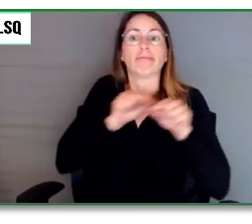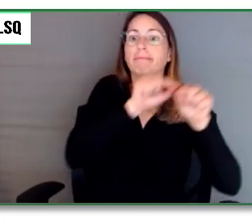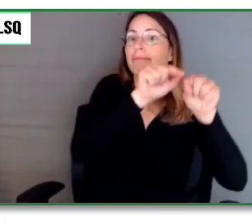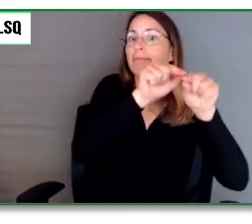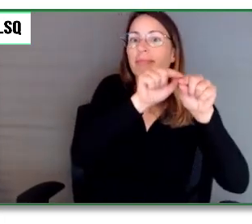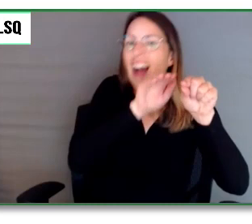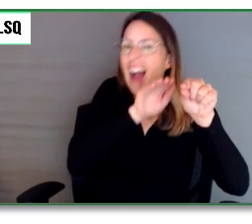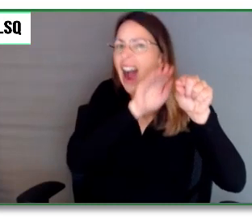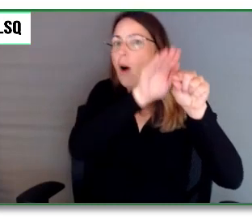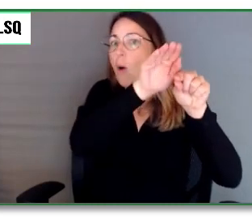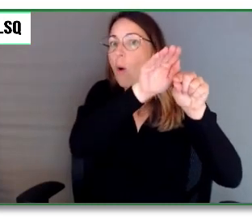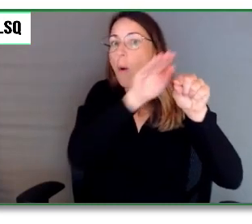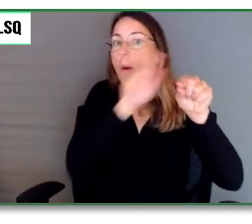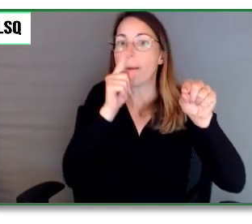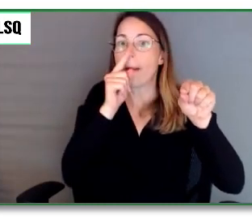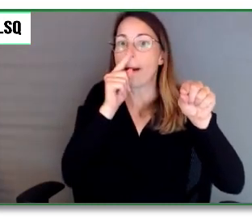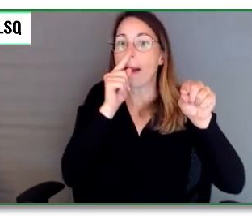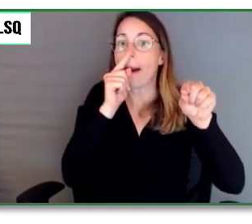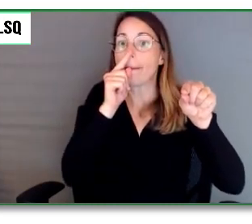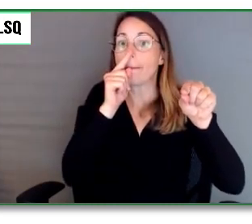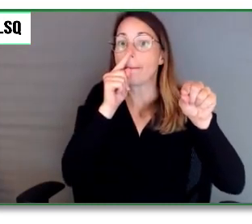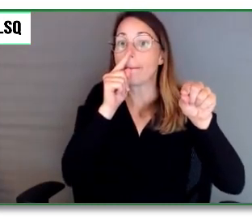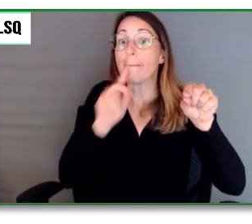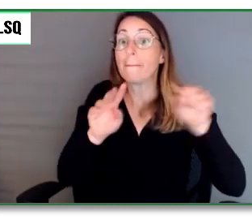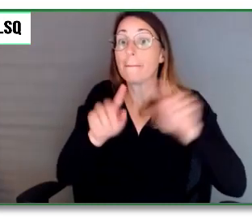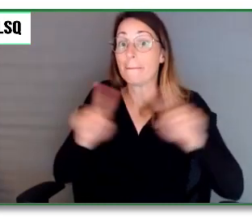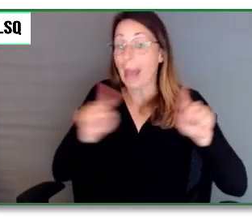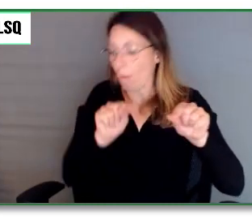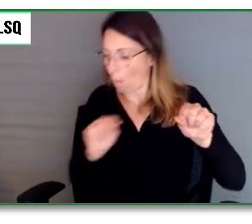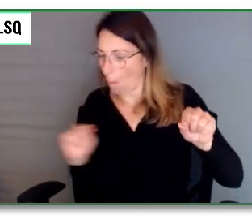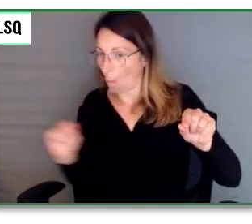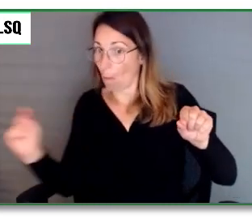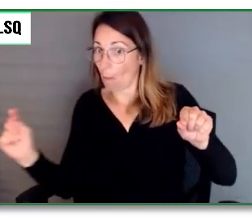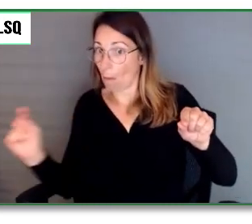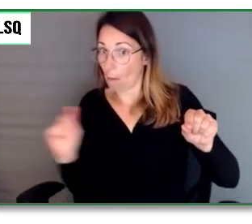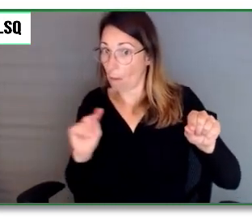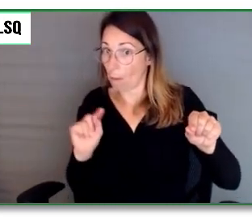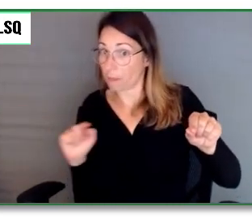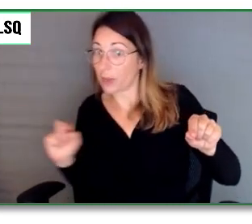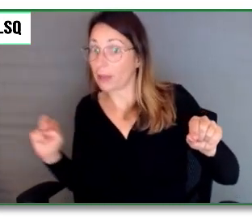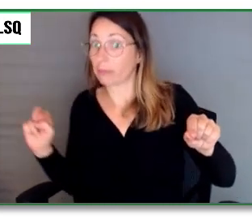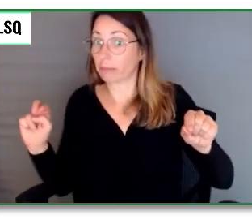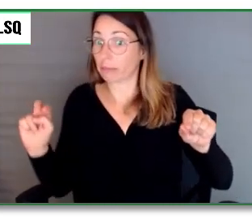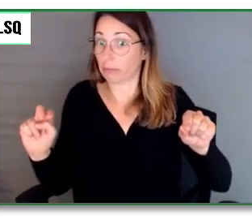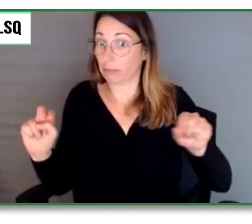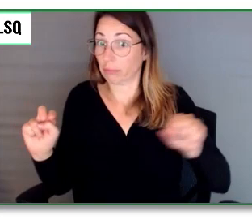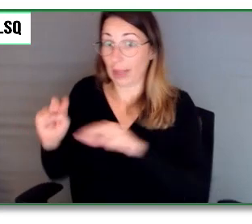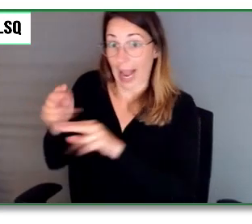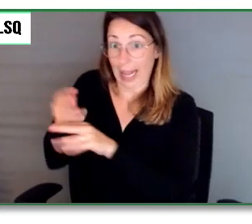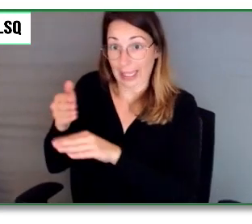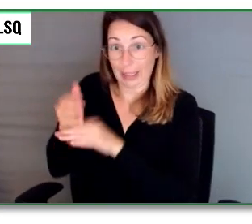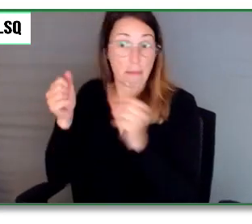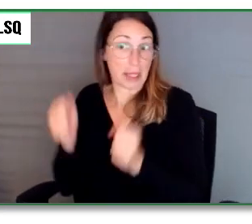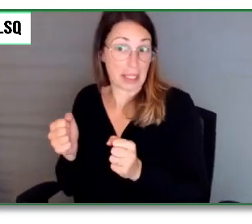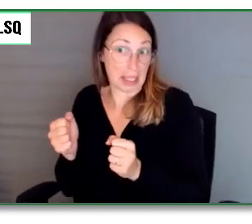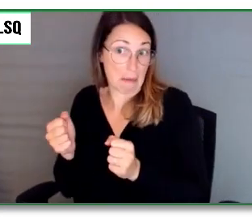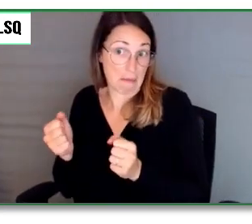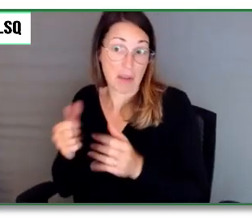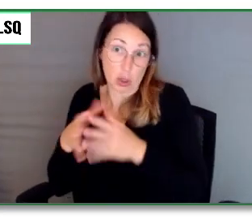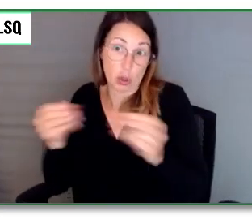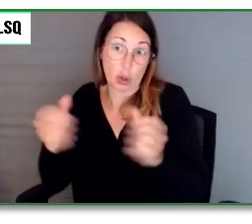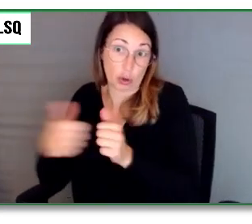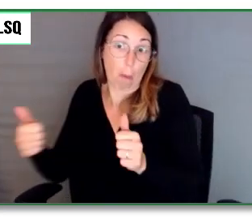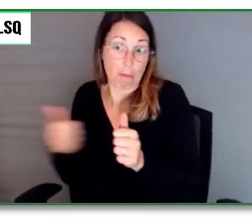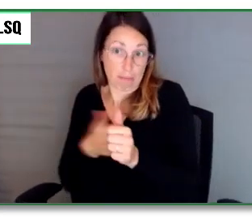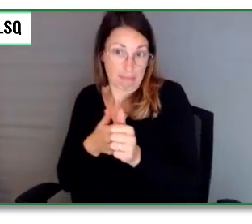Et finalement, si vous pensez à l'accessibilité dans tout ce que vous faites, dans tous vos projets,